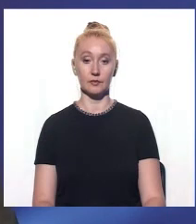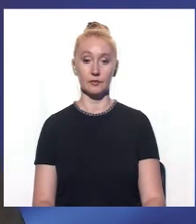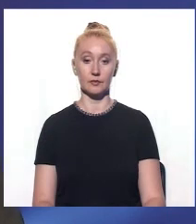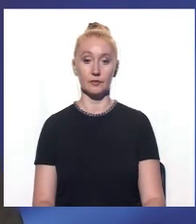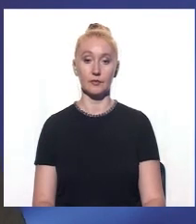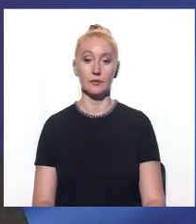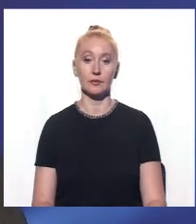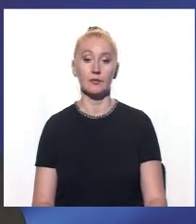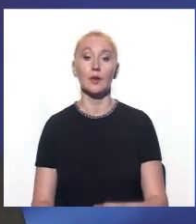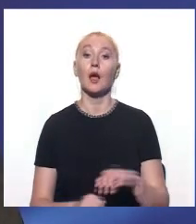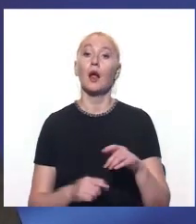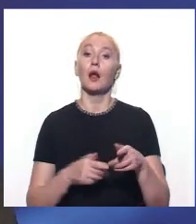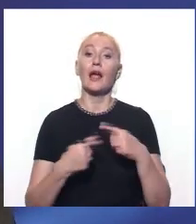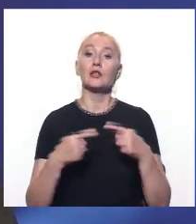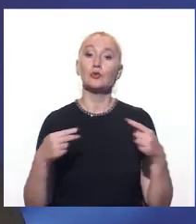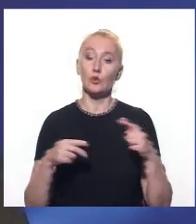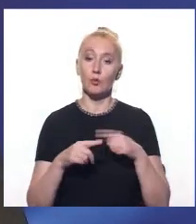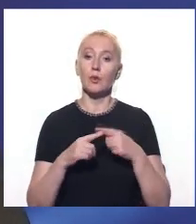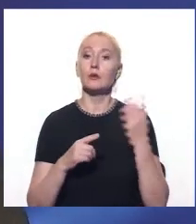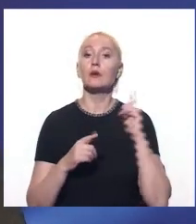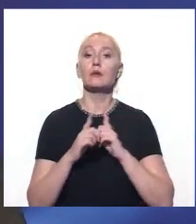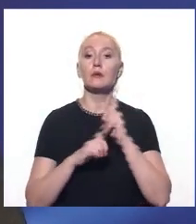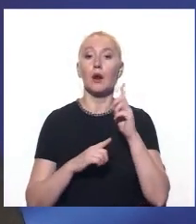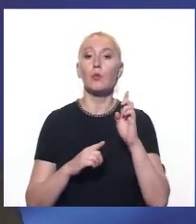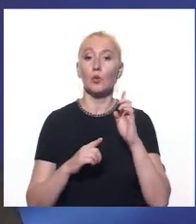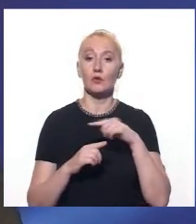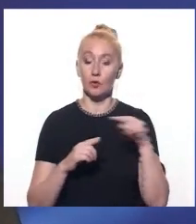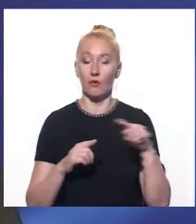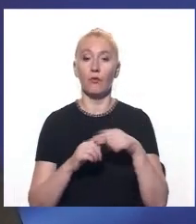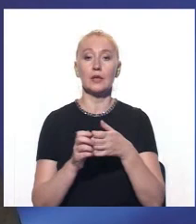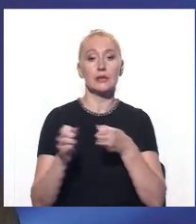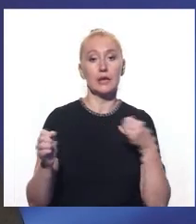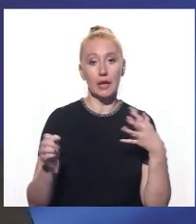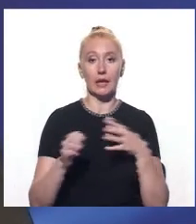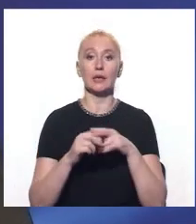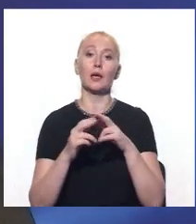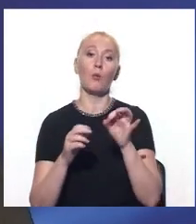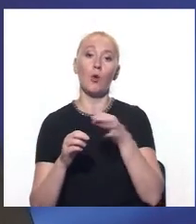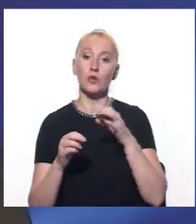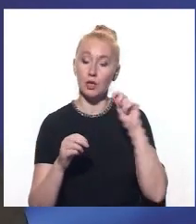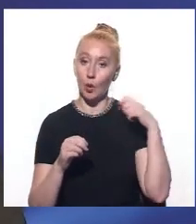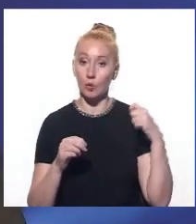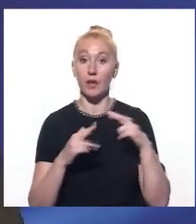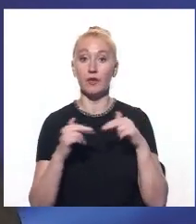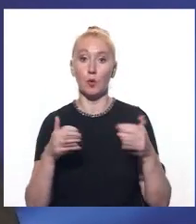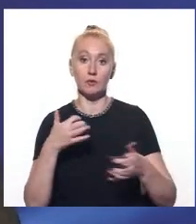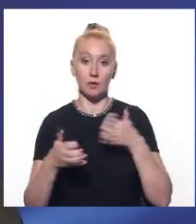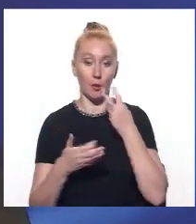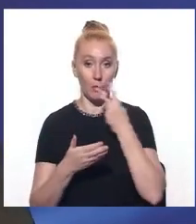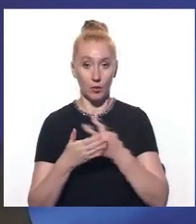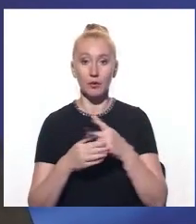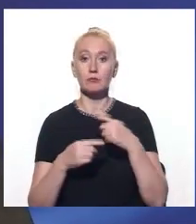Інструменти ранньої бронзової доби, скіфські стріли та козацькі монети. Дніпровські археологи представили